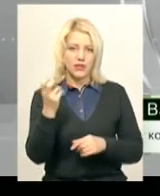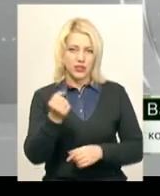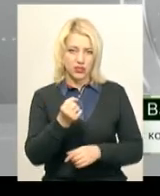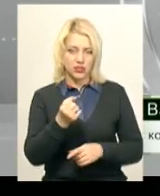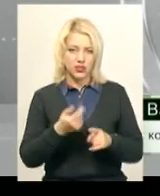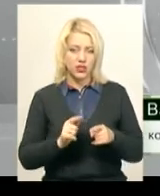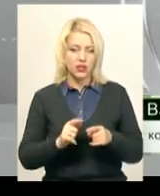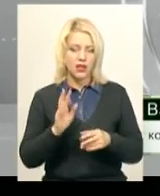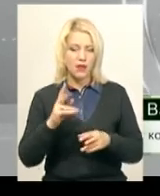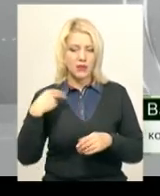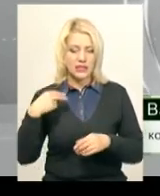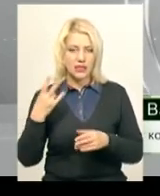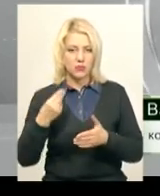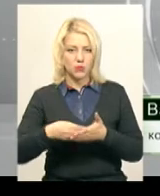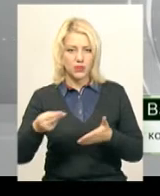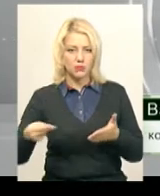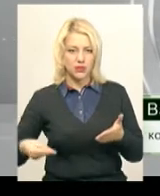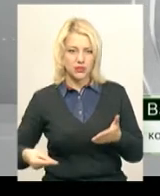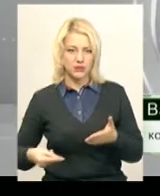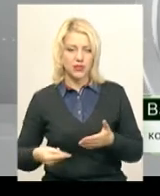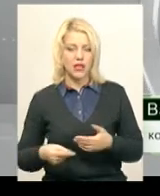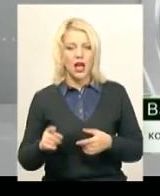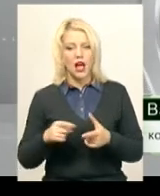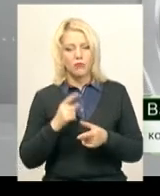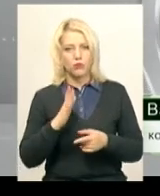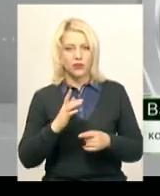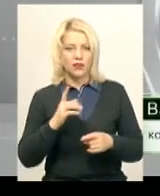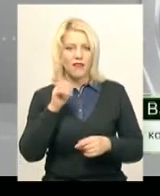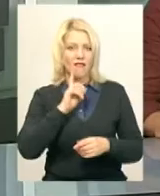президент підписувати або литувати закон. У нього є два тижні.